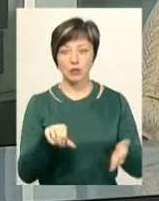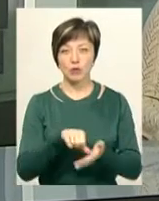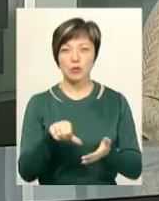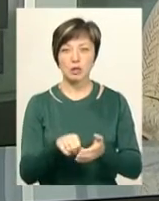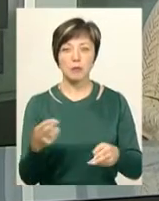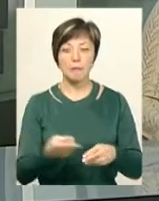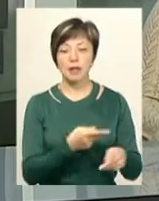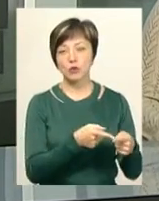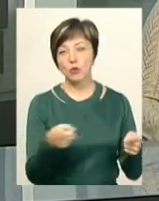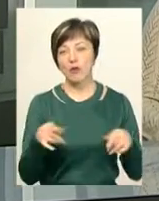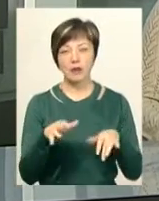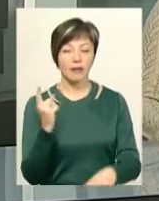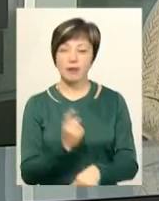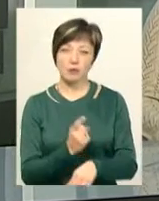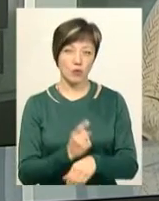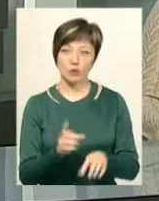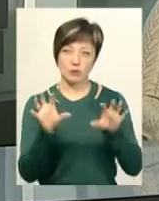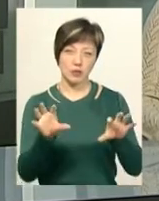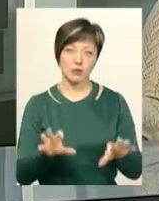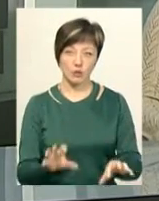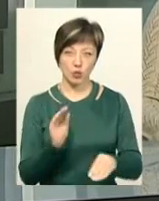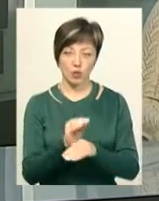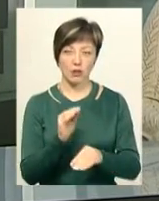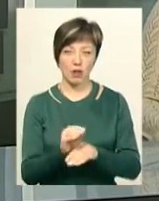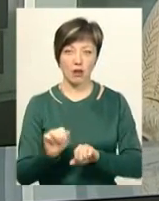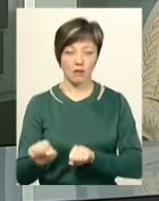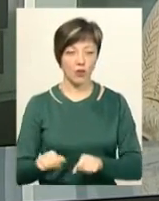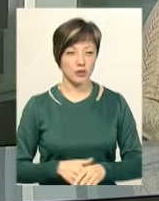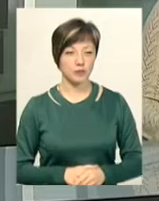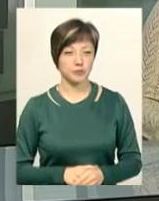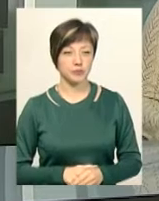безстрокової акції не заборонені чинним законодавством, додає Андрій Якимчук.